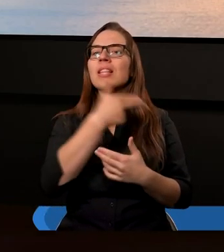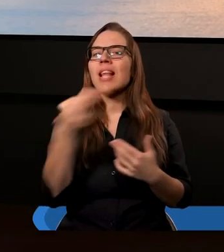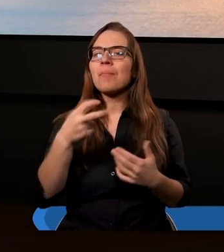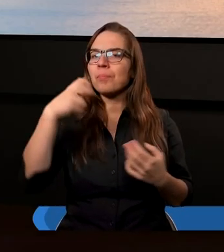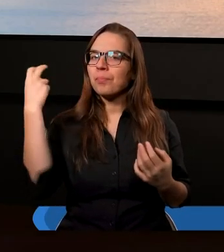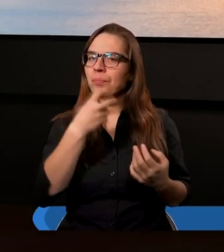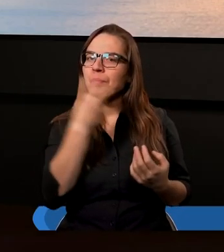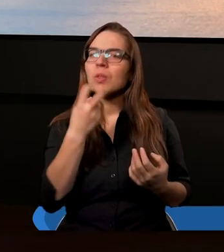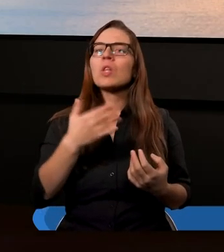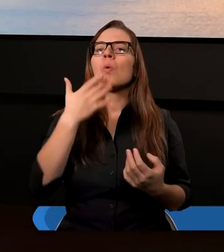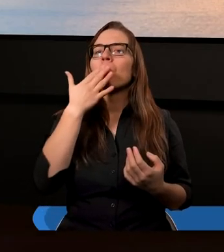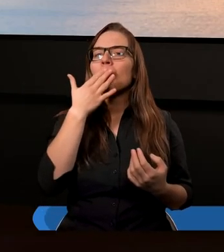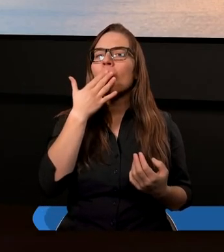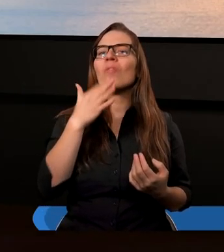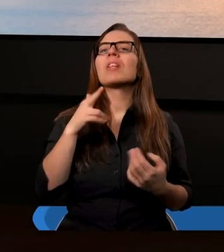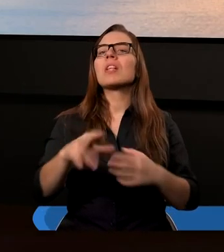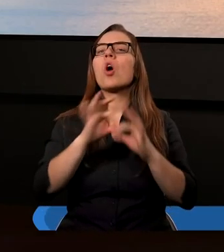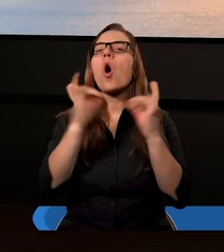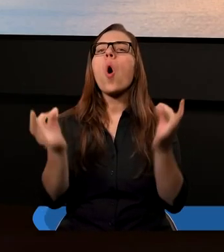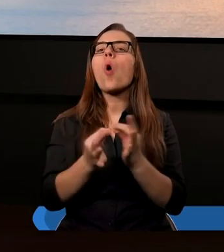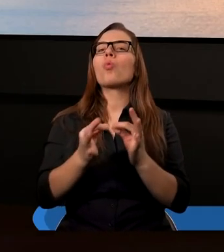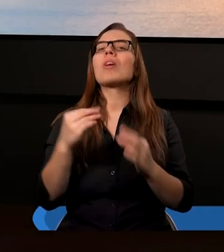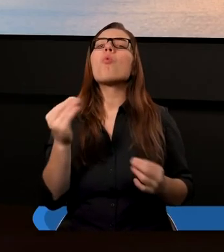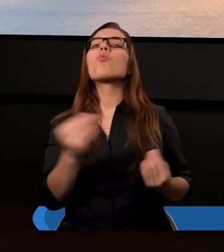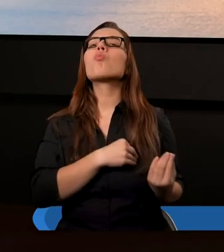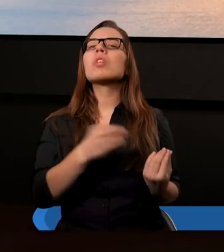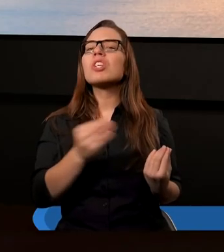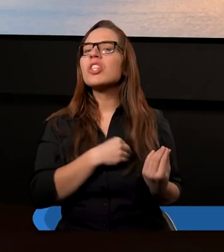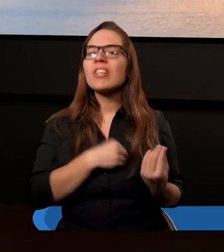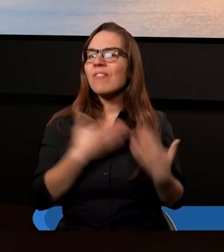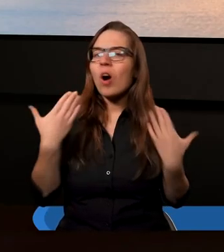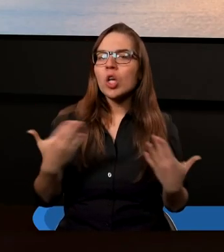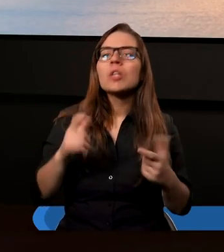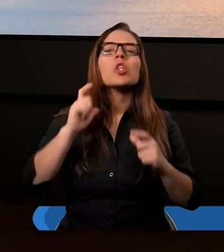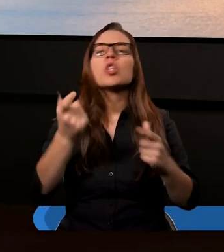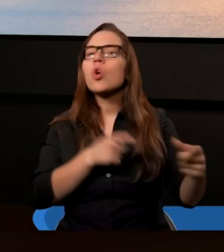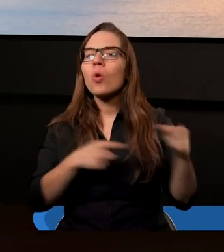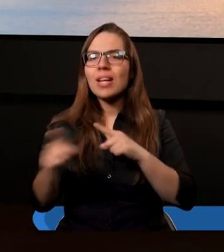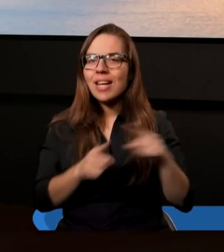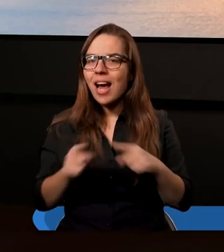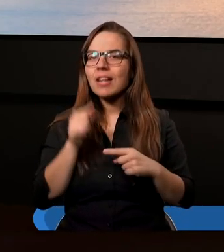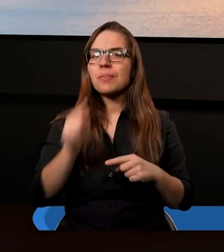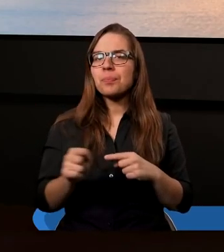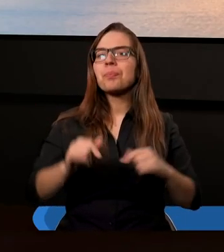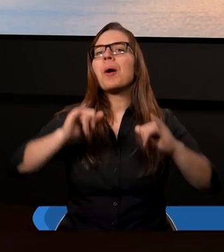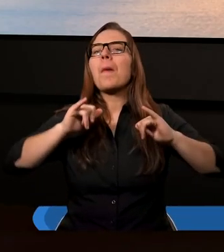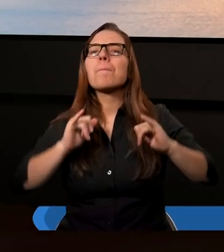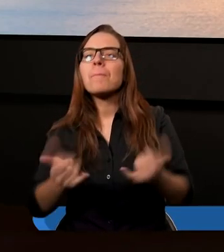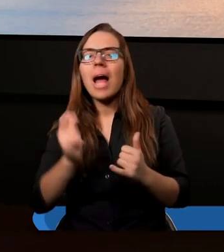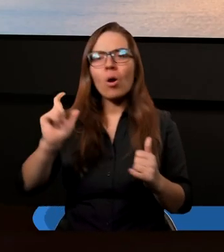Będziemy mówić na temat w ogóle samej uczciwości. Co ono dla nas znaczy i jaką